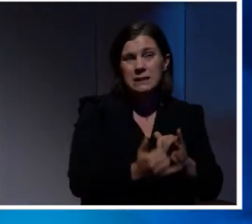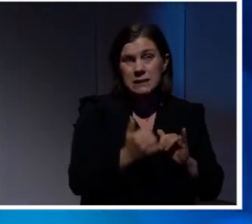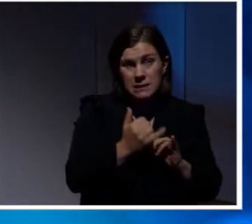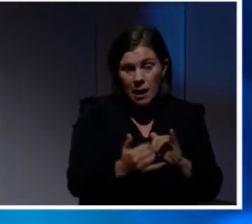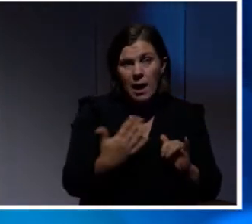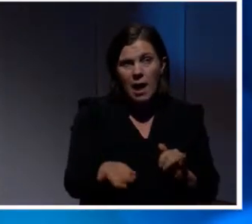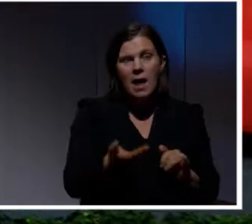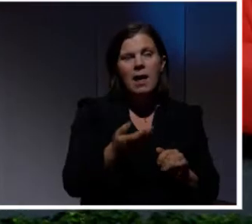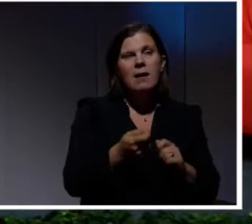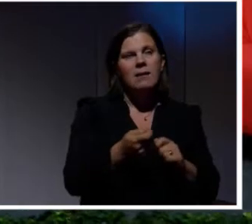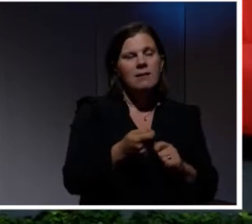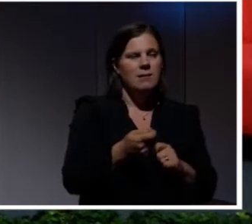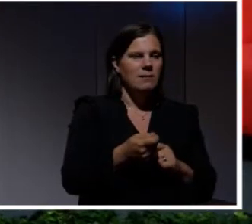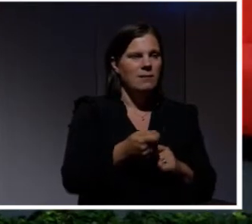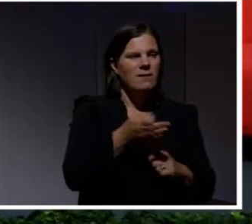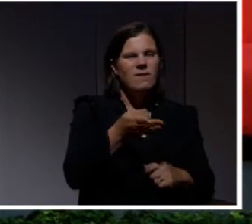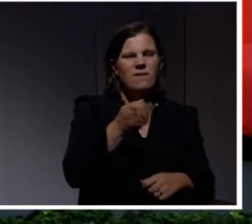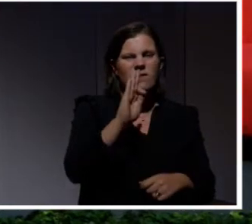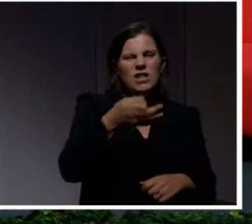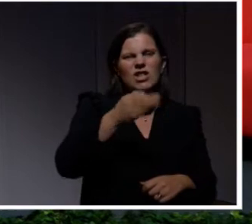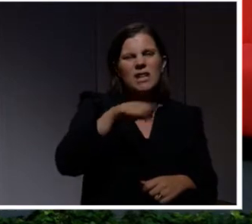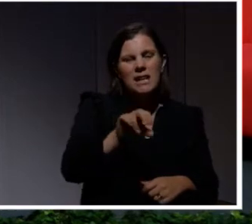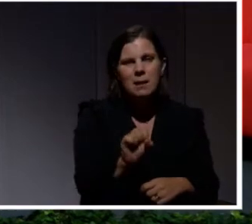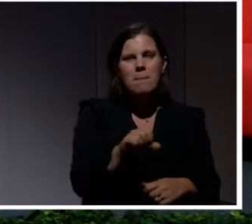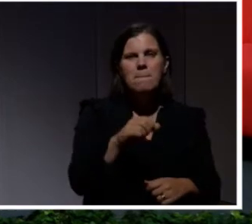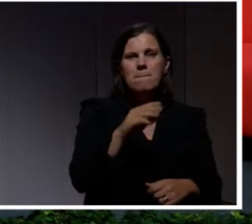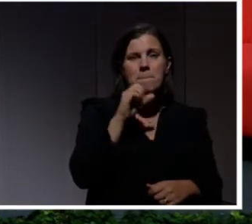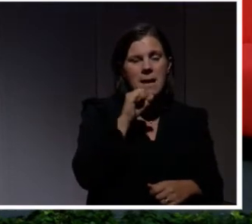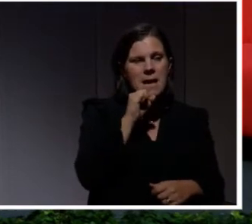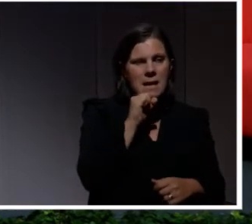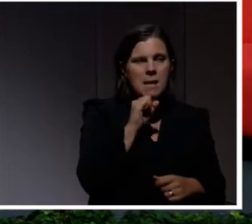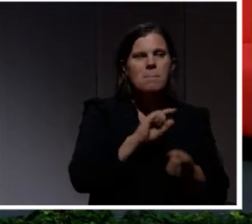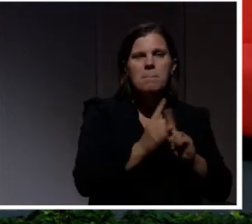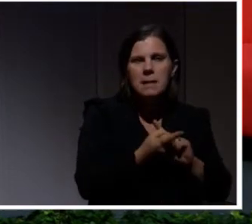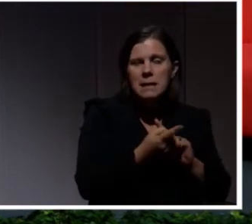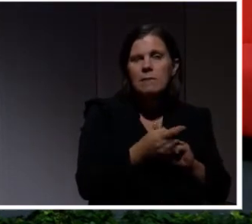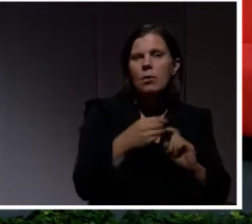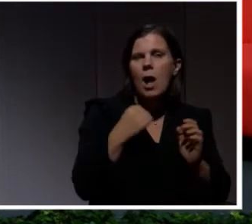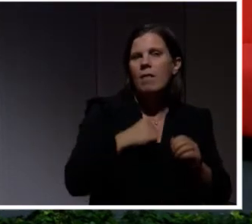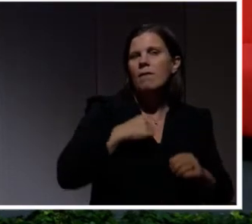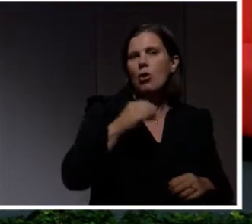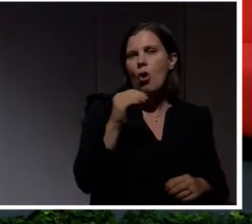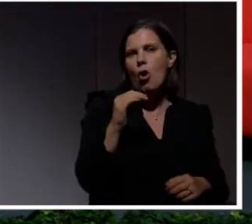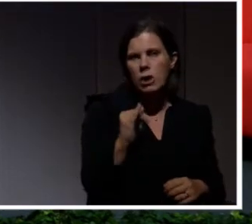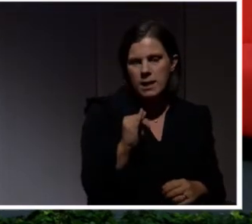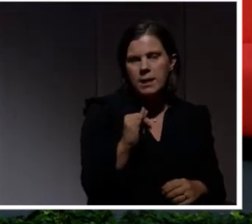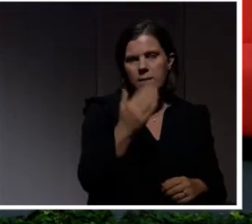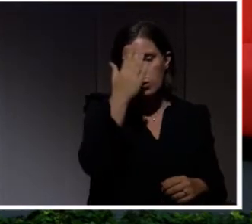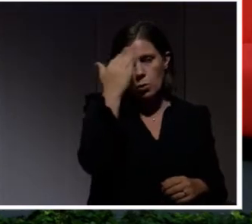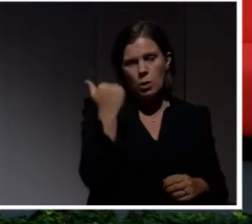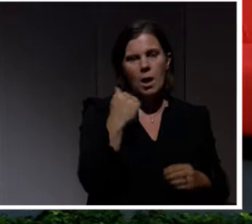att alla phishing-mejl blir bättre och bättre. Varför det? Jo, man använder AI för att utveckla